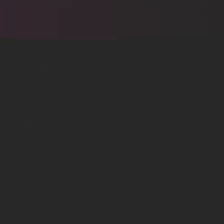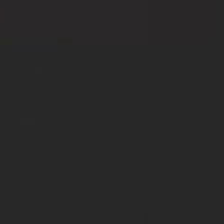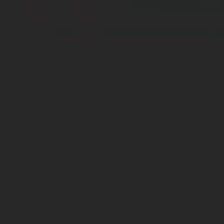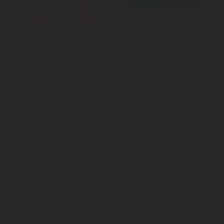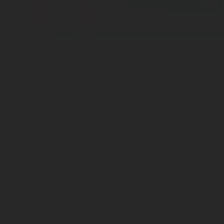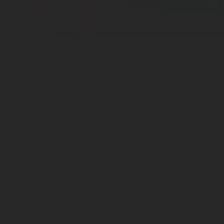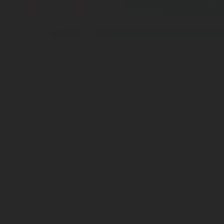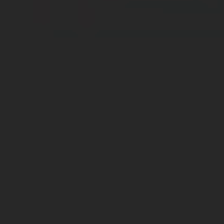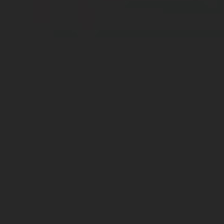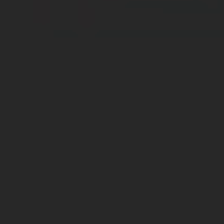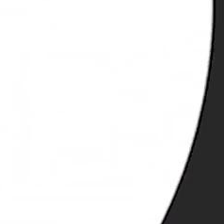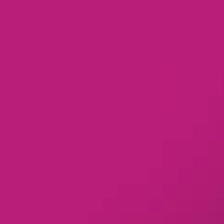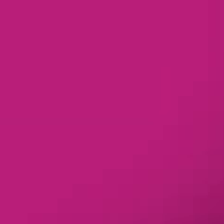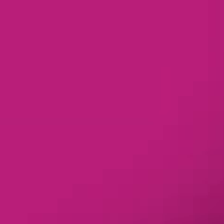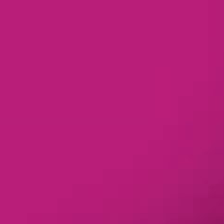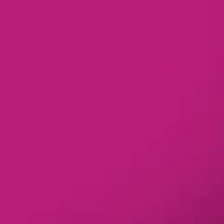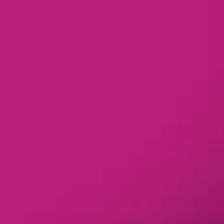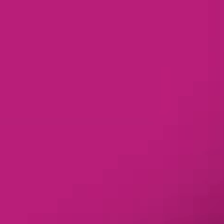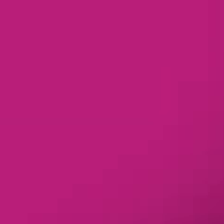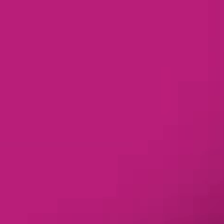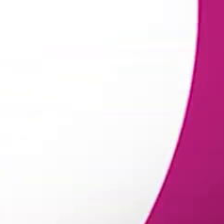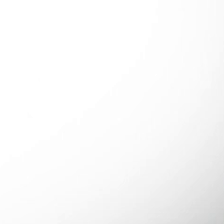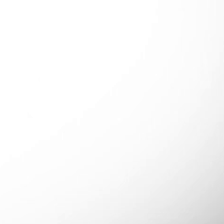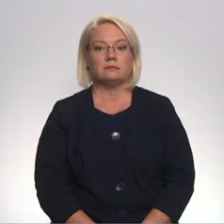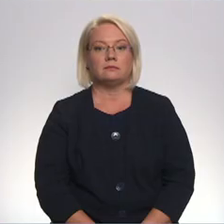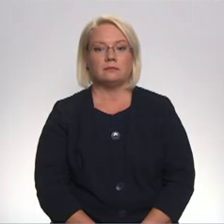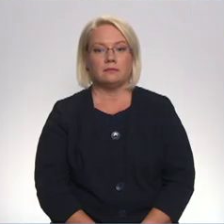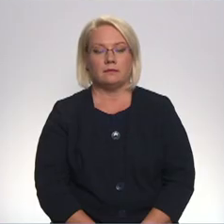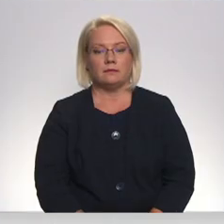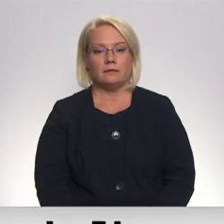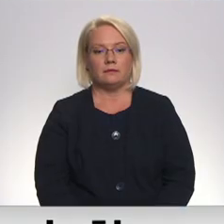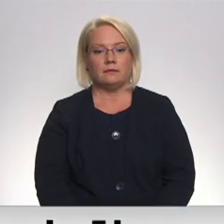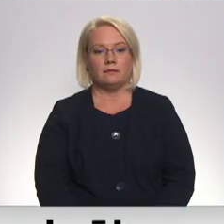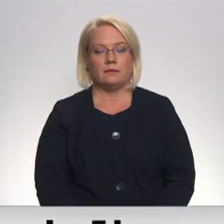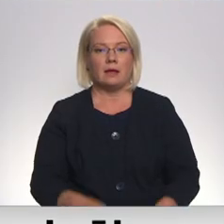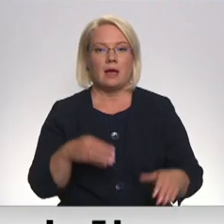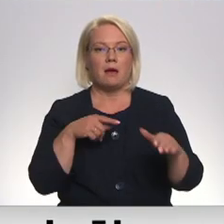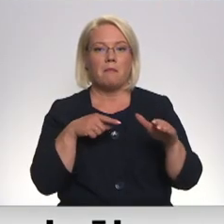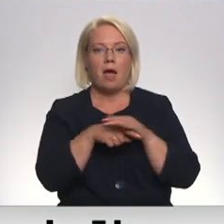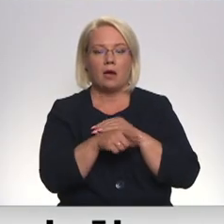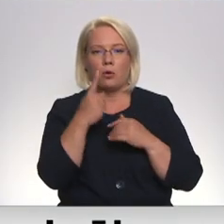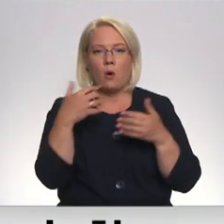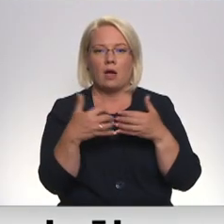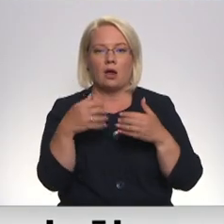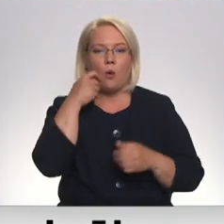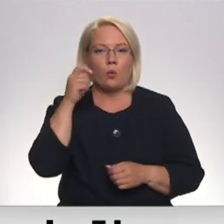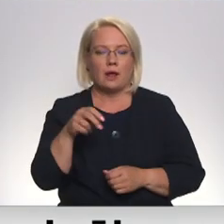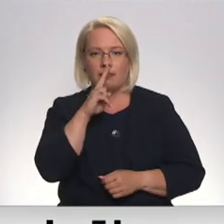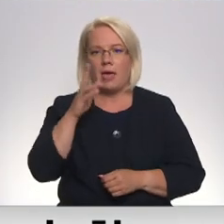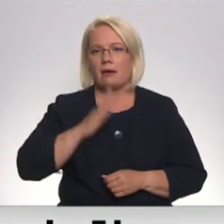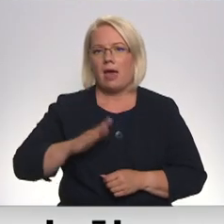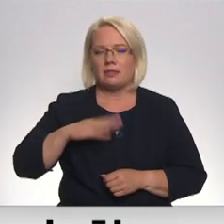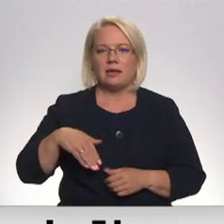Re! Viss ēters ir te! Baigot no kara Ukrainā, pavisam negaidīts